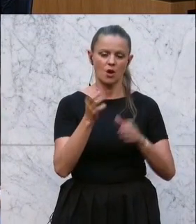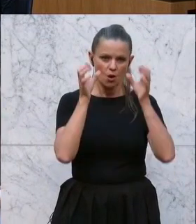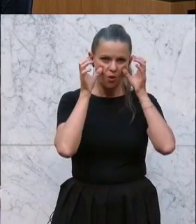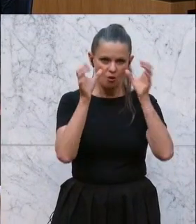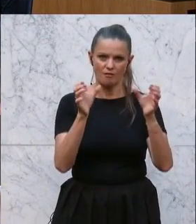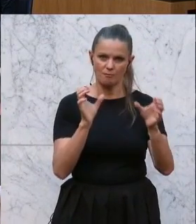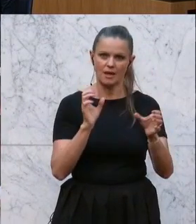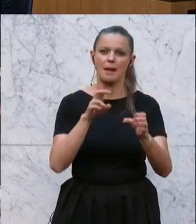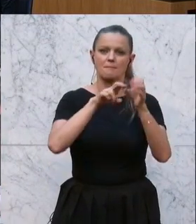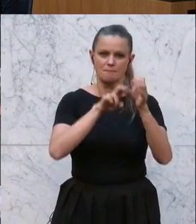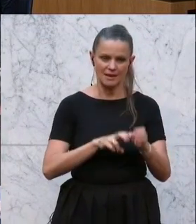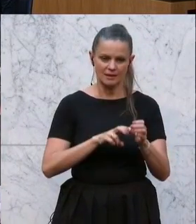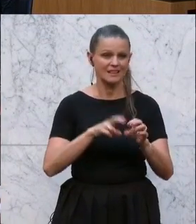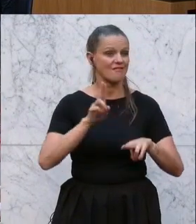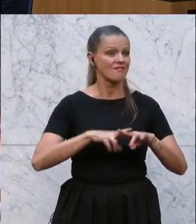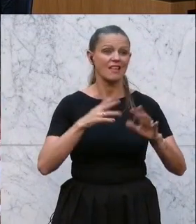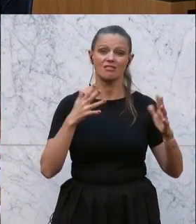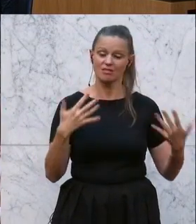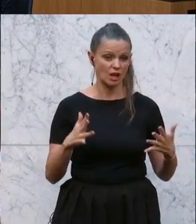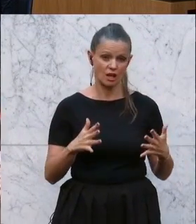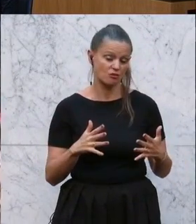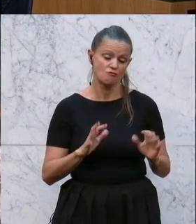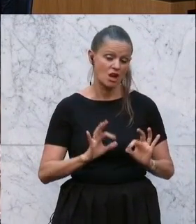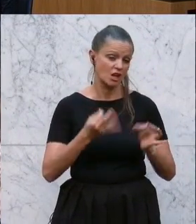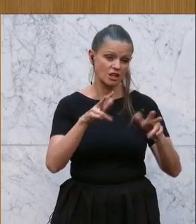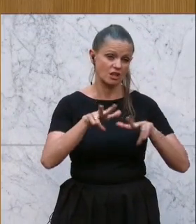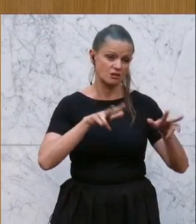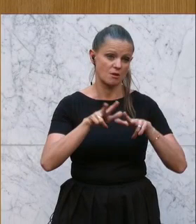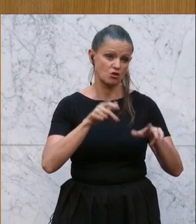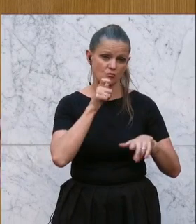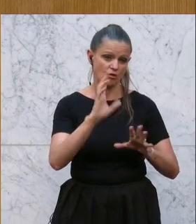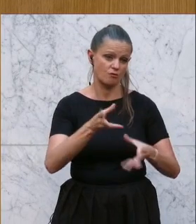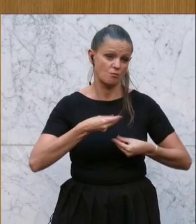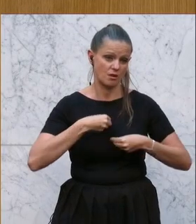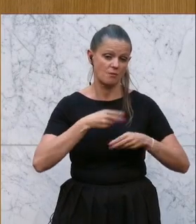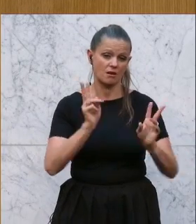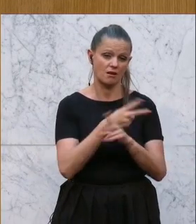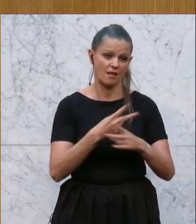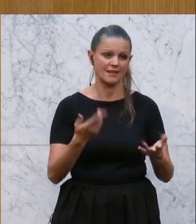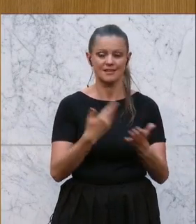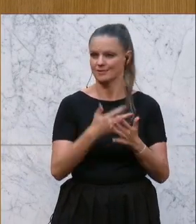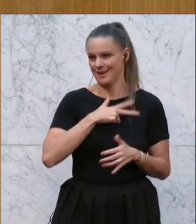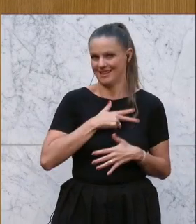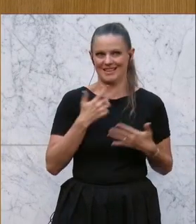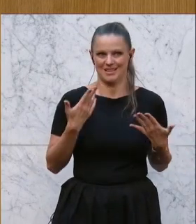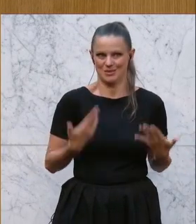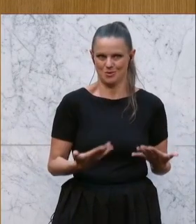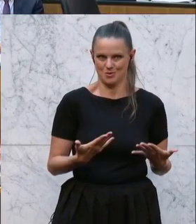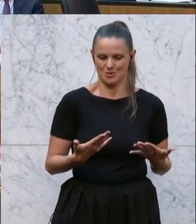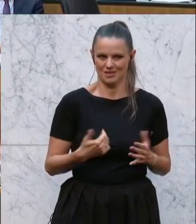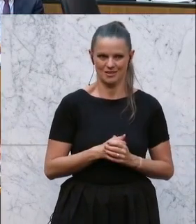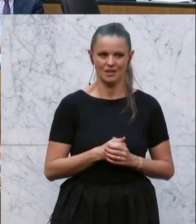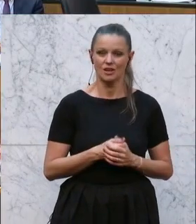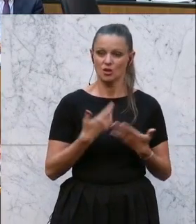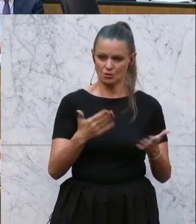kommst du dort nicht hin. Und sonst wirst du dort auch kein Qualitätsmanager werden und sein. Also genau so sieht die Realität aus. Sie haben hier